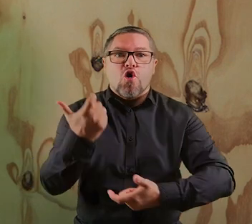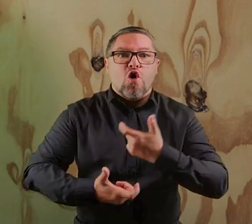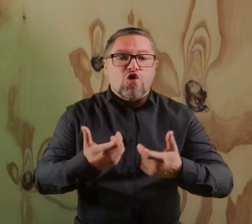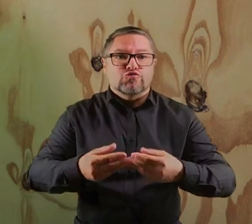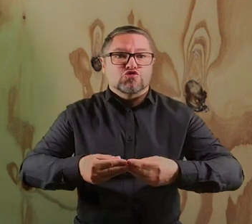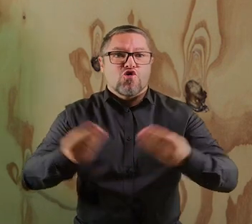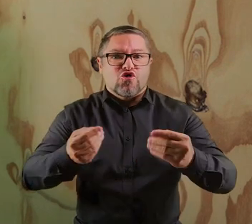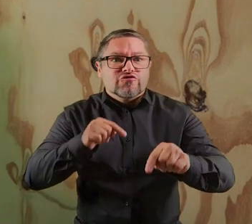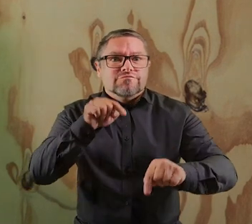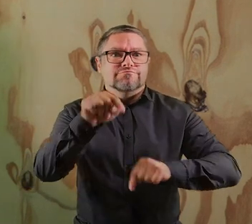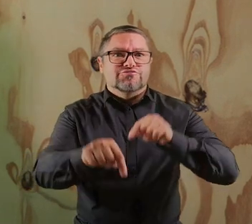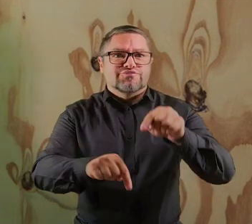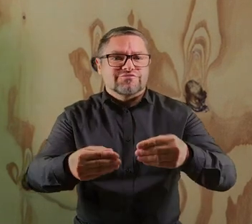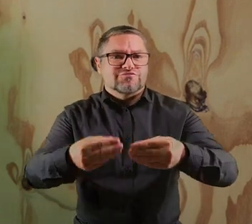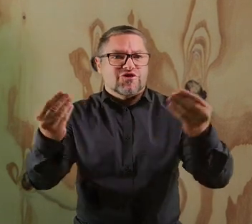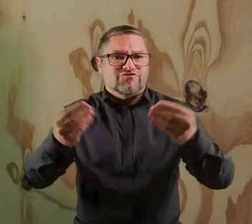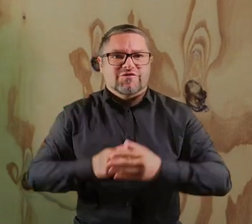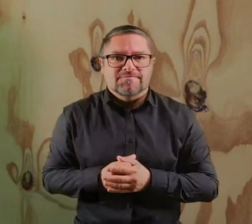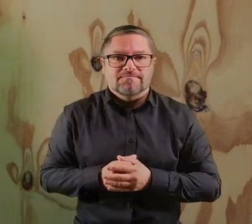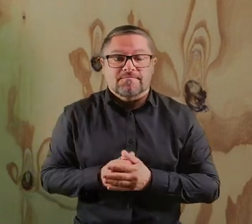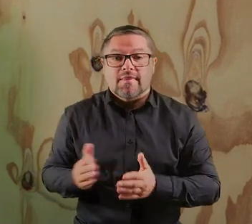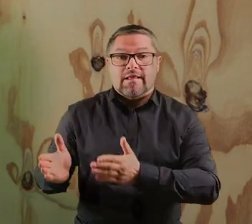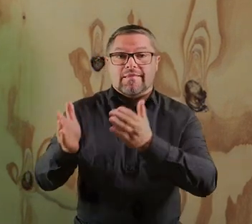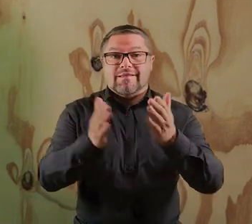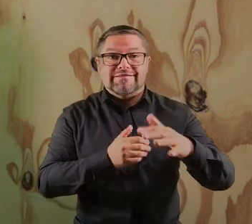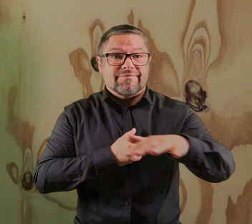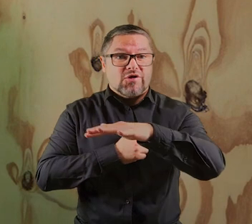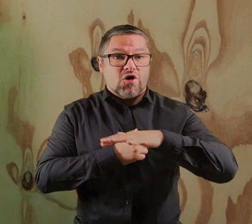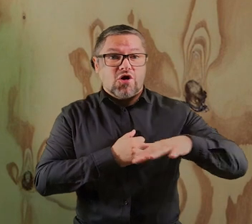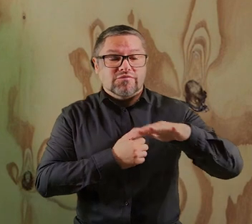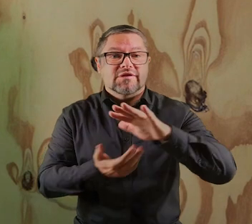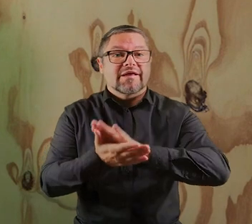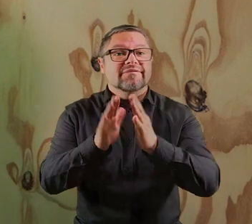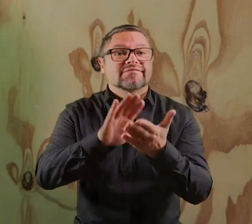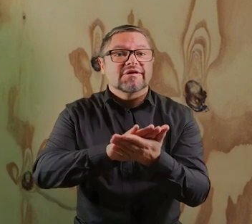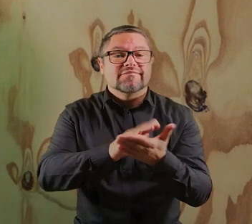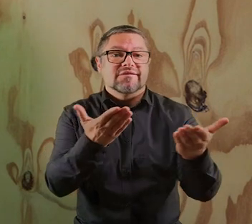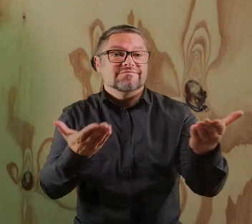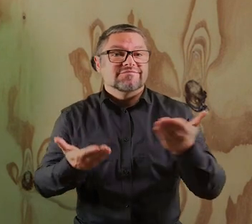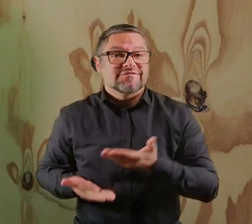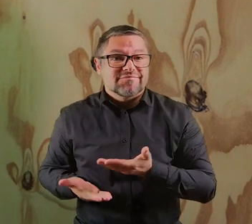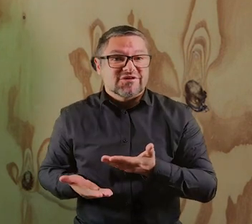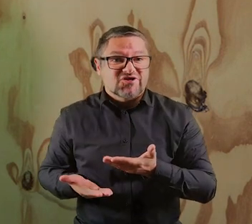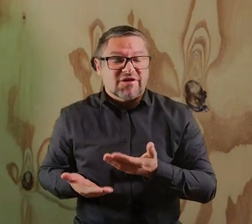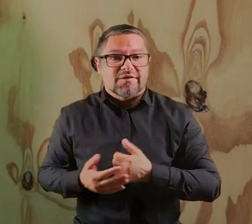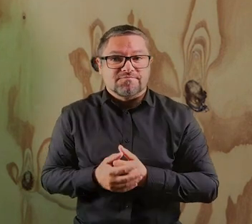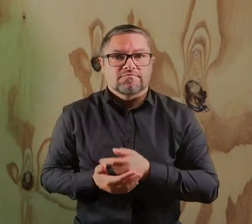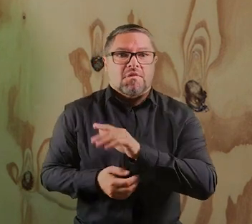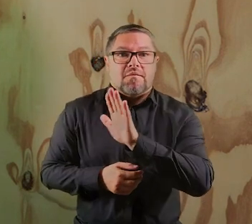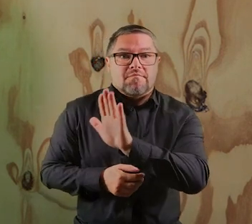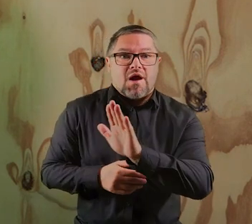zrobić dwa kroki do przodu. Kolejnym obszarem jest wzajemne zapraszanie się, czyli